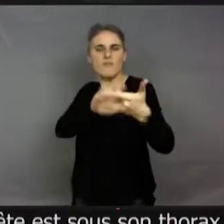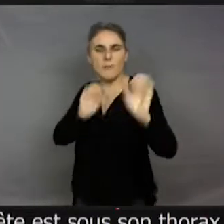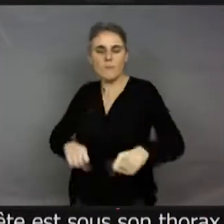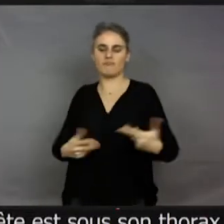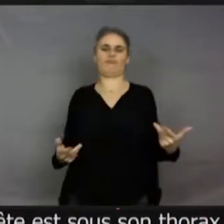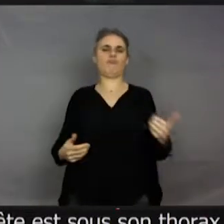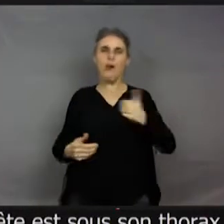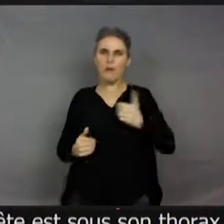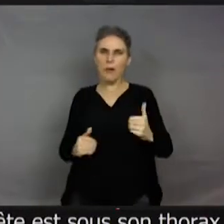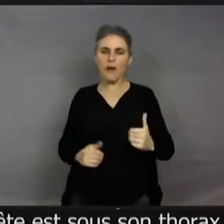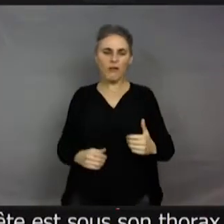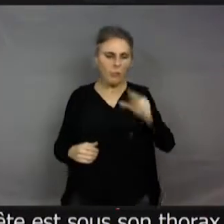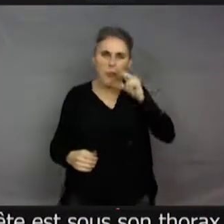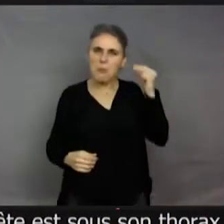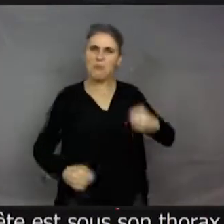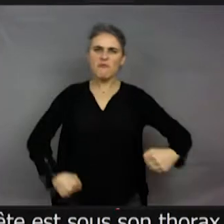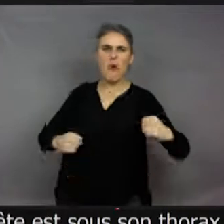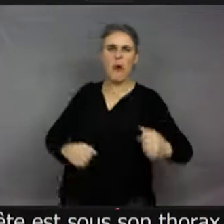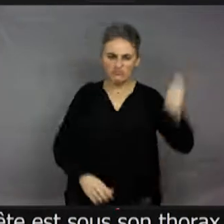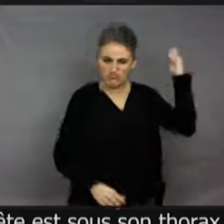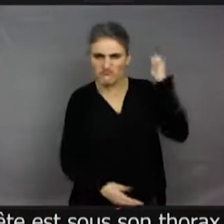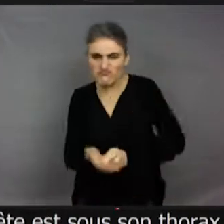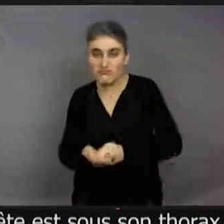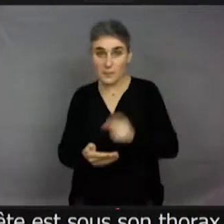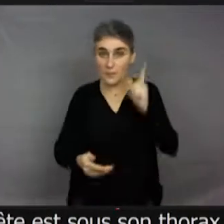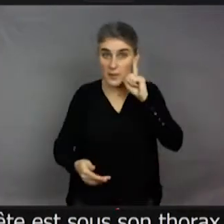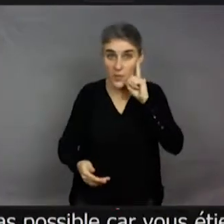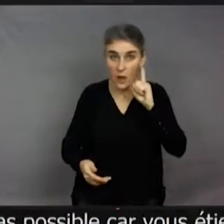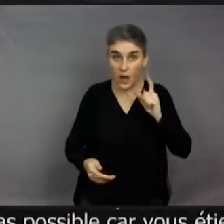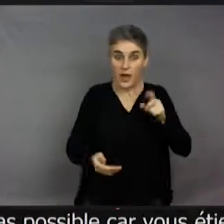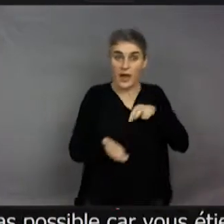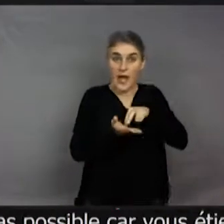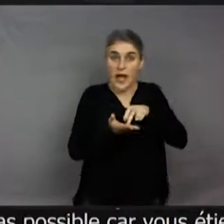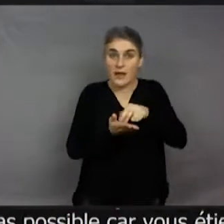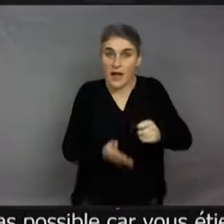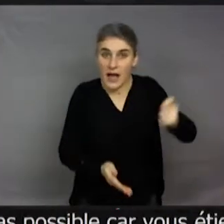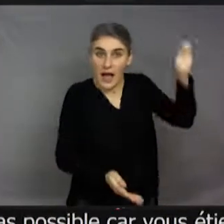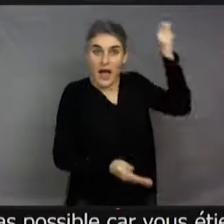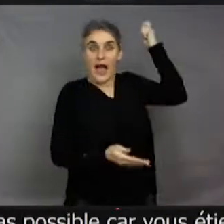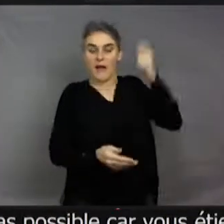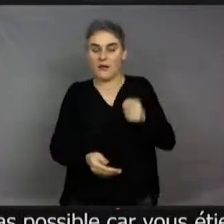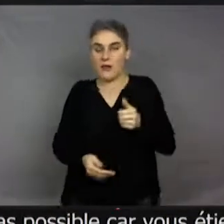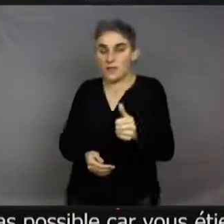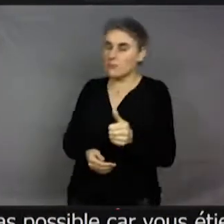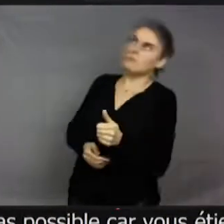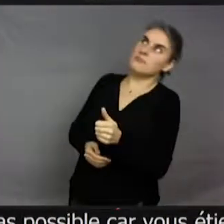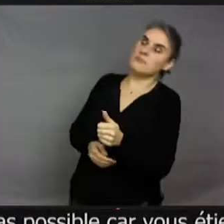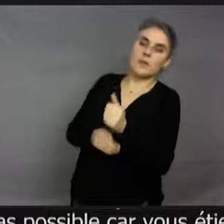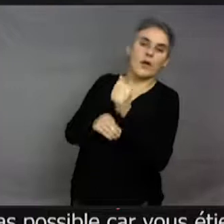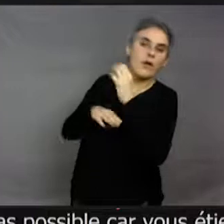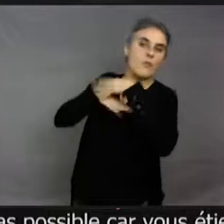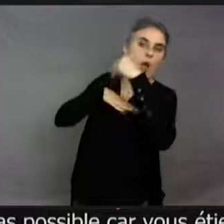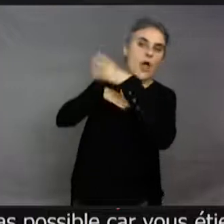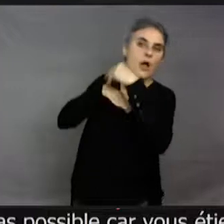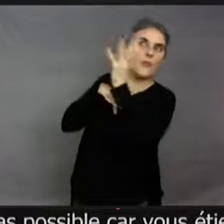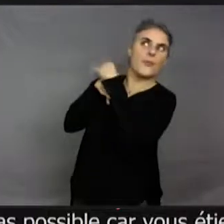ma chaussure et en fait, souvent, c'est que le vent que vous avez déplacé avec la chaussure ou le papier journal a couché des poils qu'elle avait sur ses cerfs